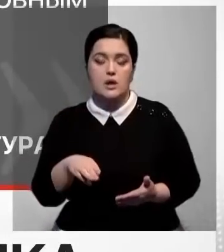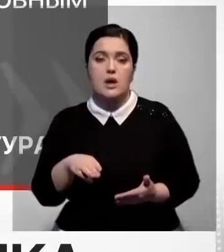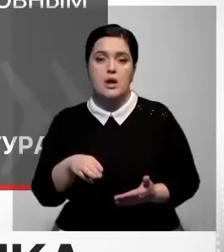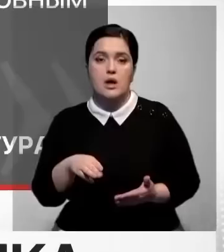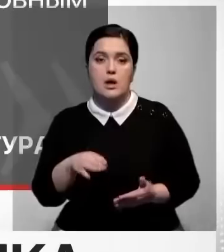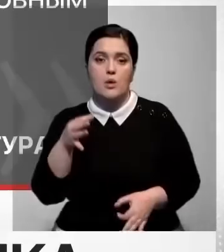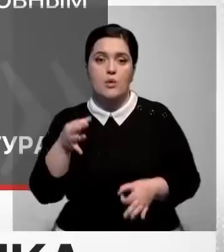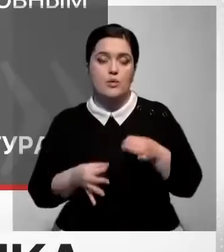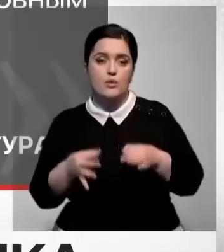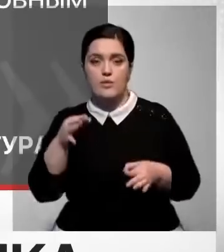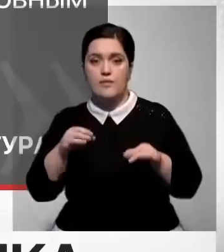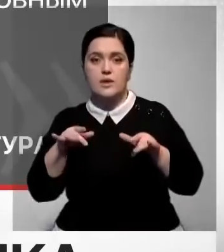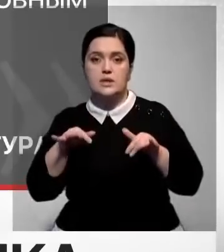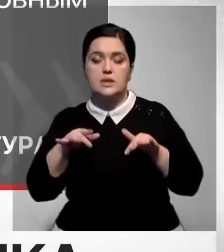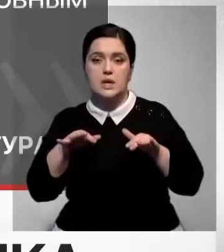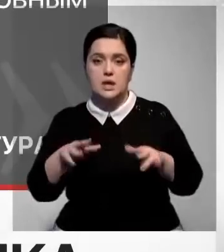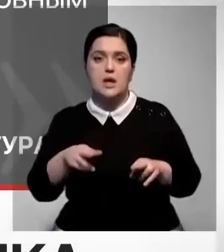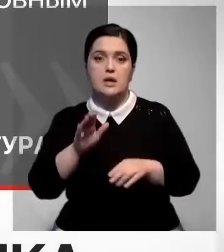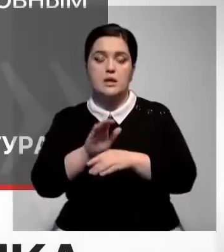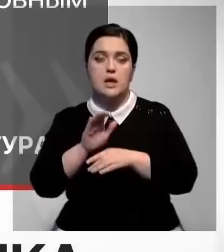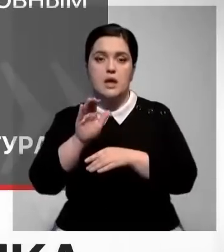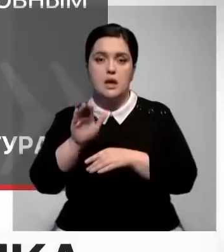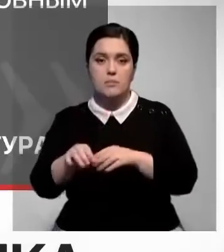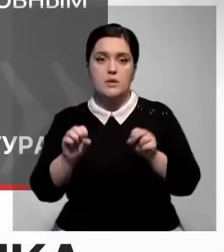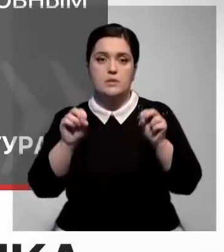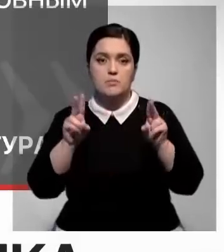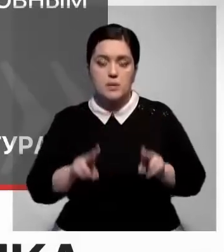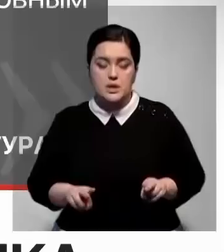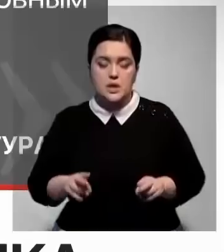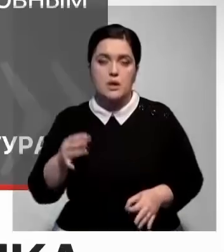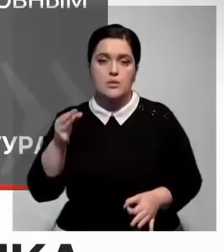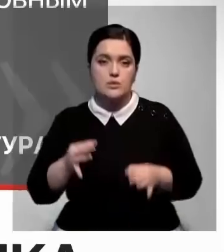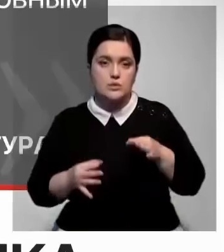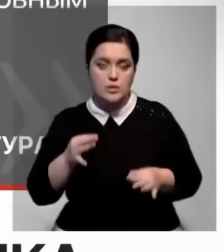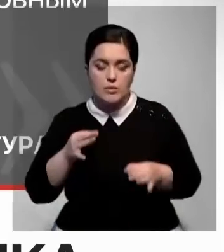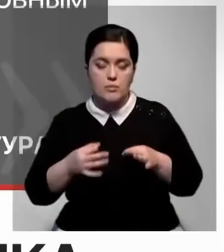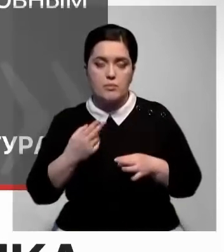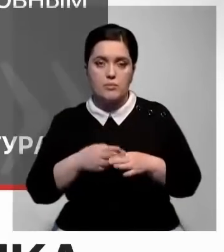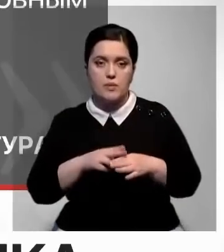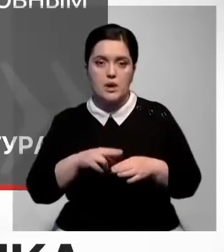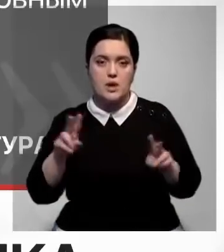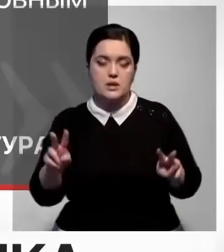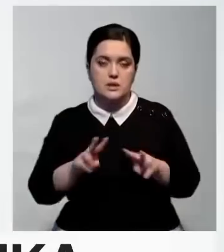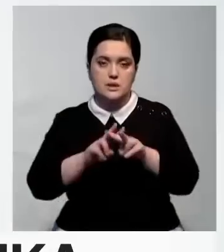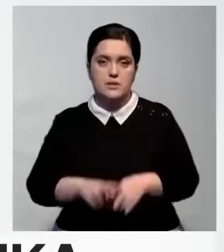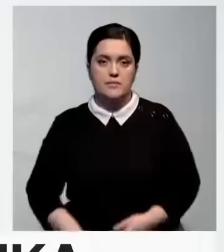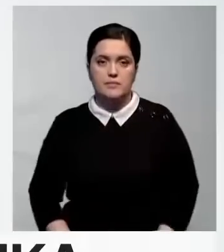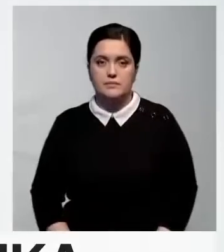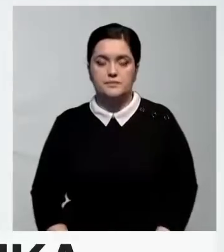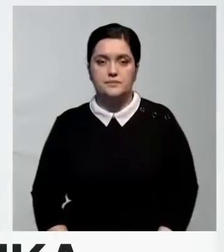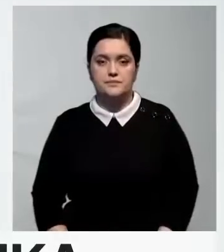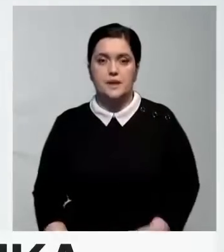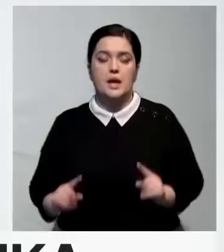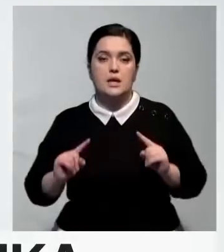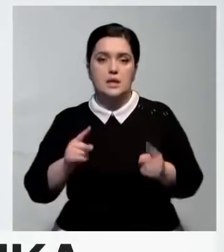Уголовное дело для рассмотрения направлено в специализированный межрайонный суд по уголовным делам Астаны. О